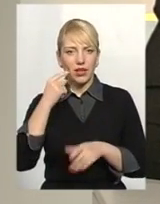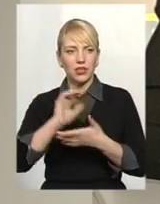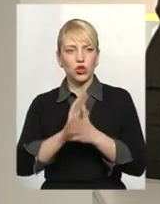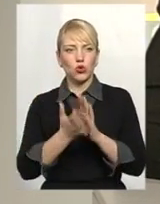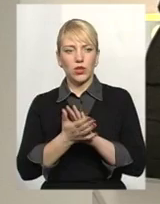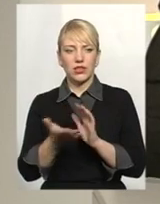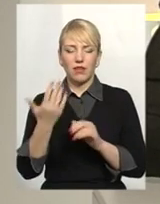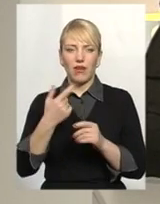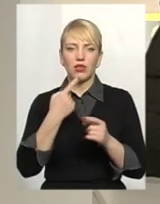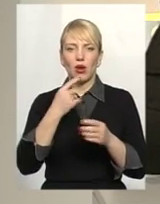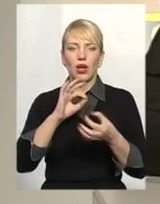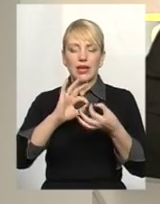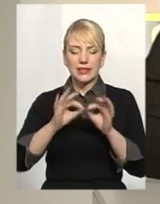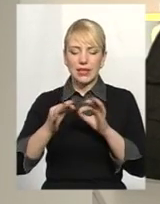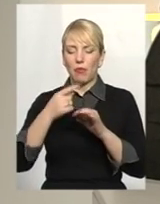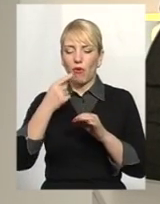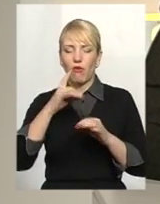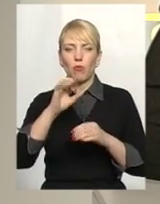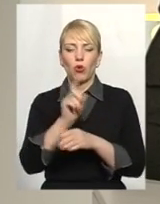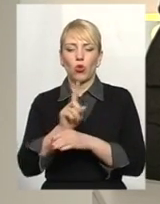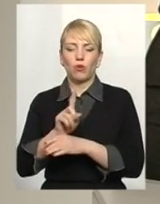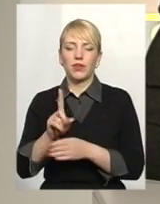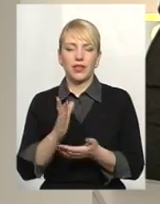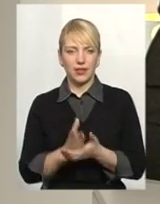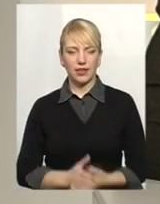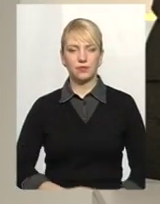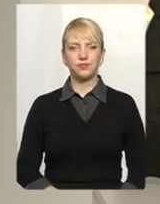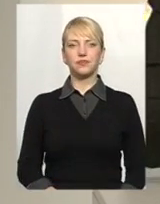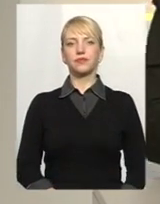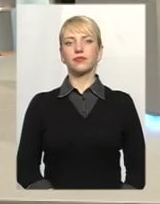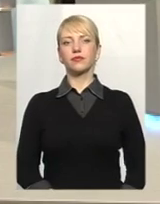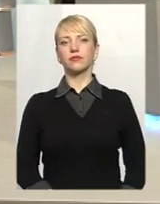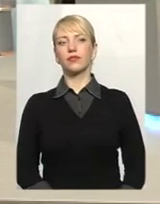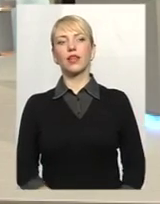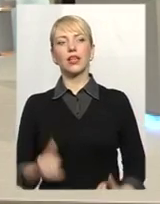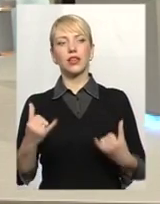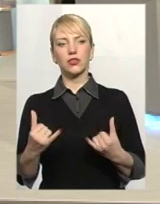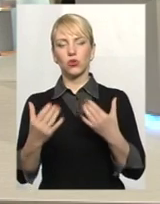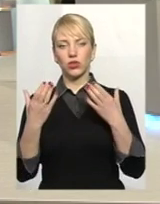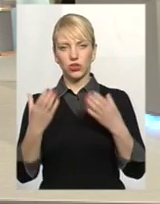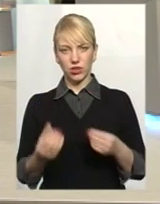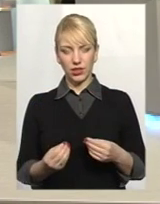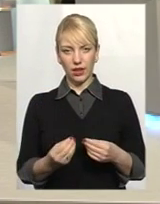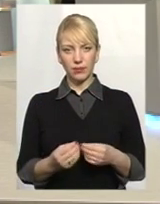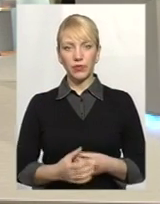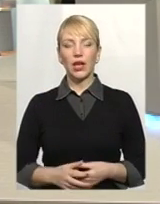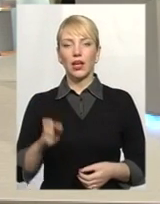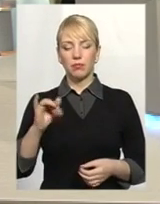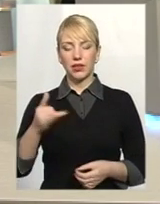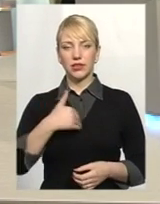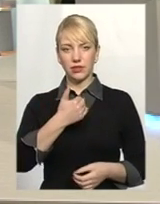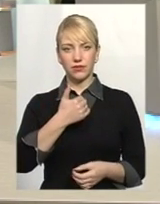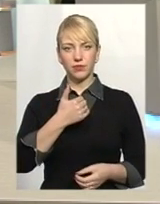більш докладно поговоримо про всі норми, які є. І як можна позбути всі їх. сьогоднішній день, перше, я би хотів,